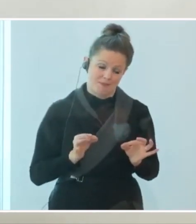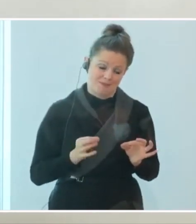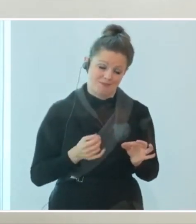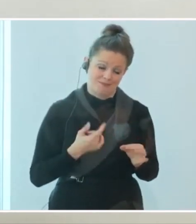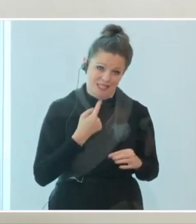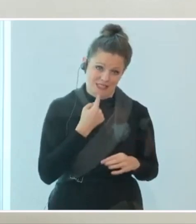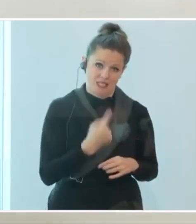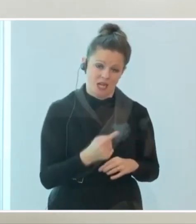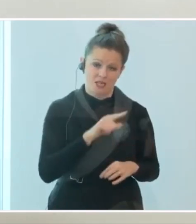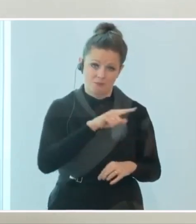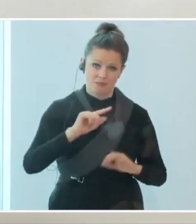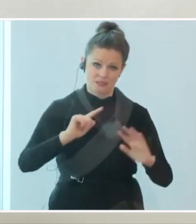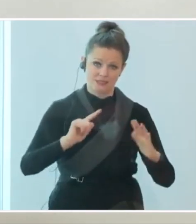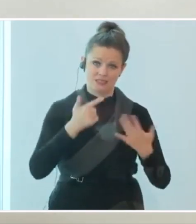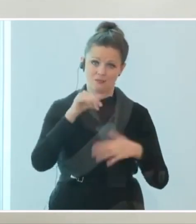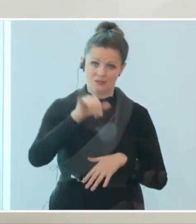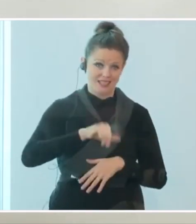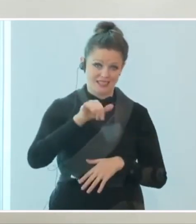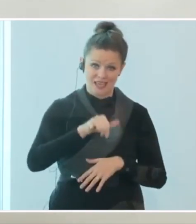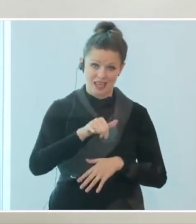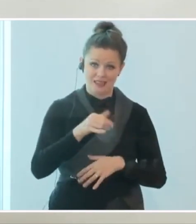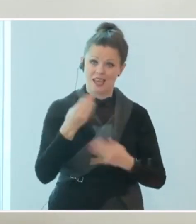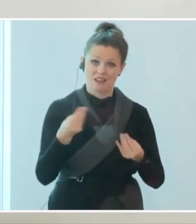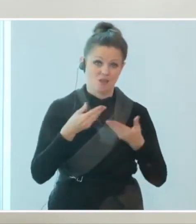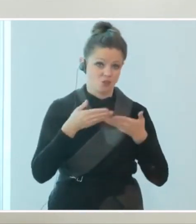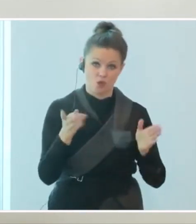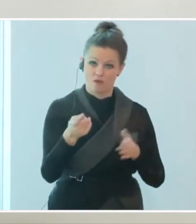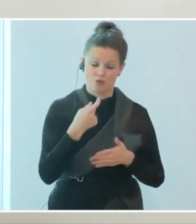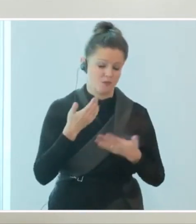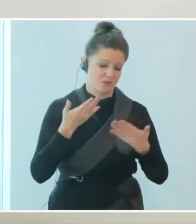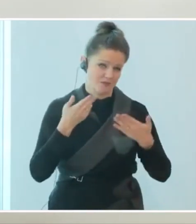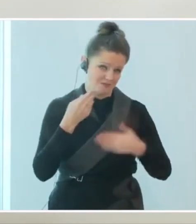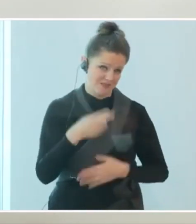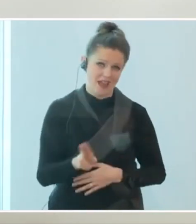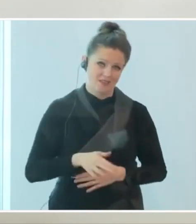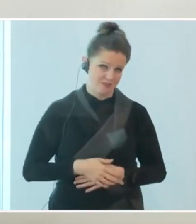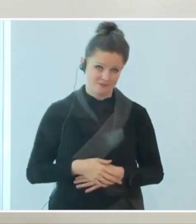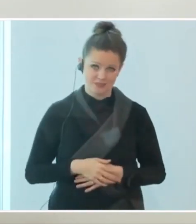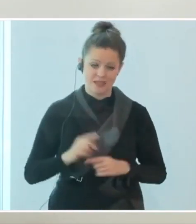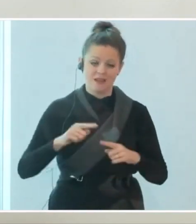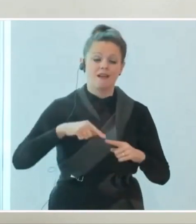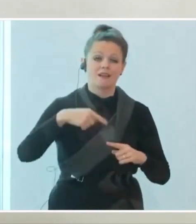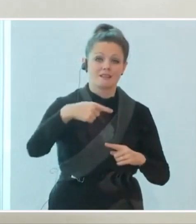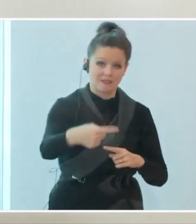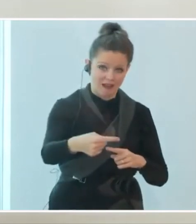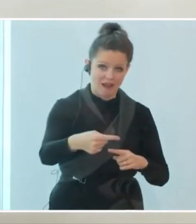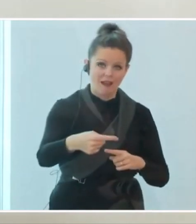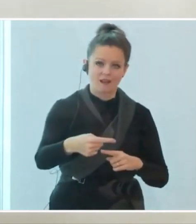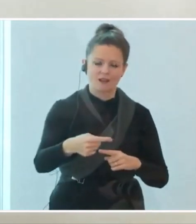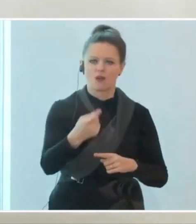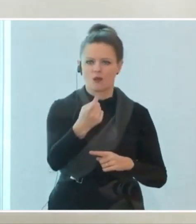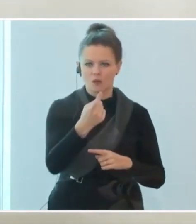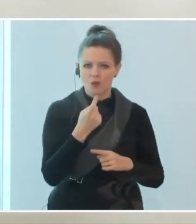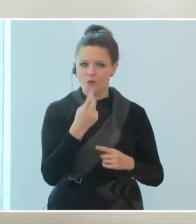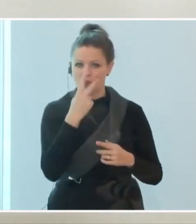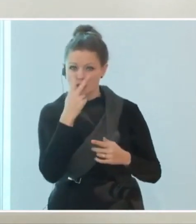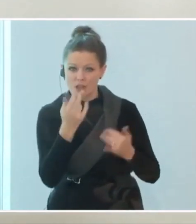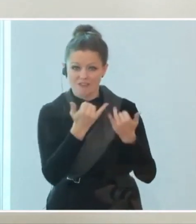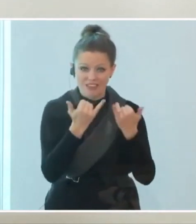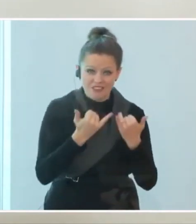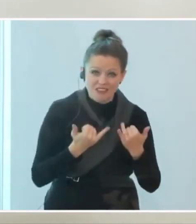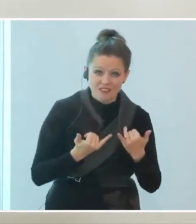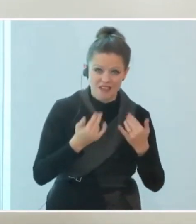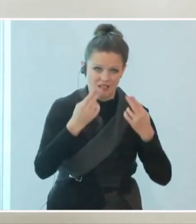keine Perspektive. Danach werden wir schauen und das in